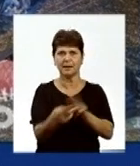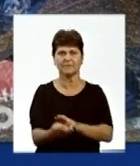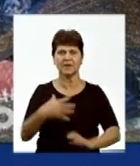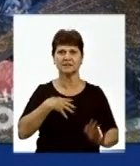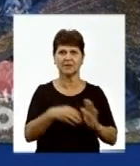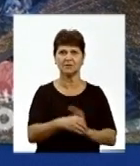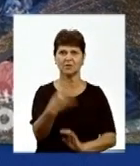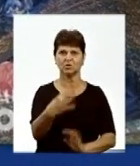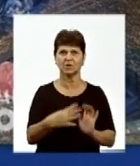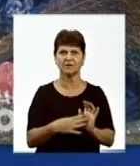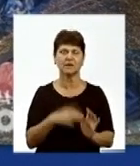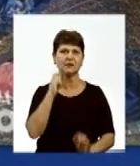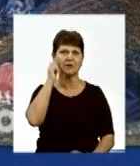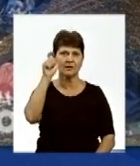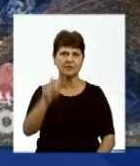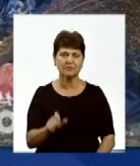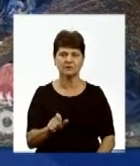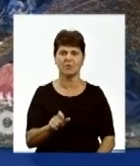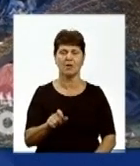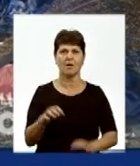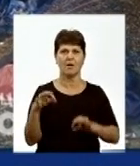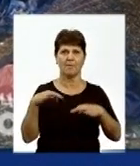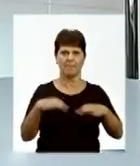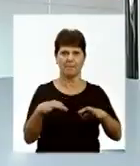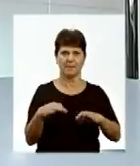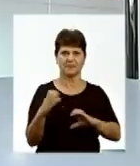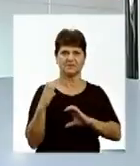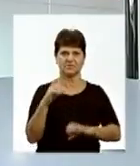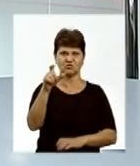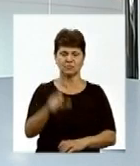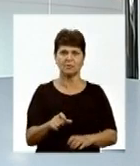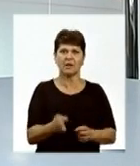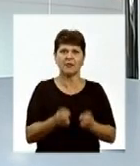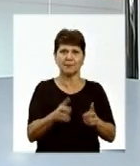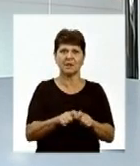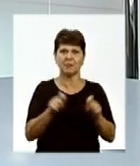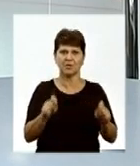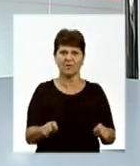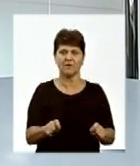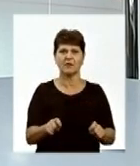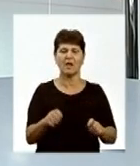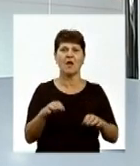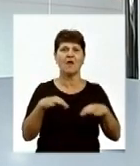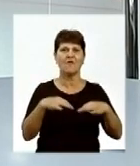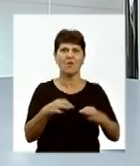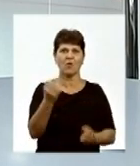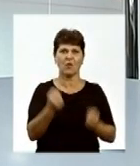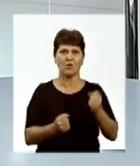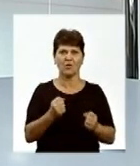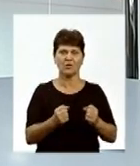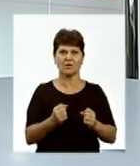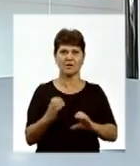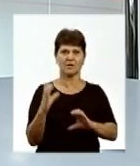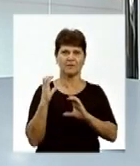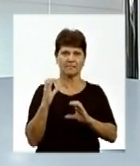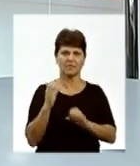Загинула 49-річна пасажирка вантажівки. Наразі відкрито кримінальне провадження. Водій вантажного автомобіля доправлений до